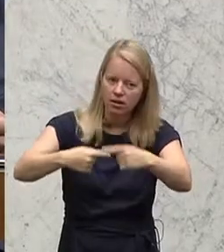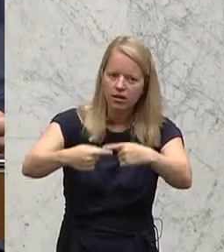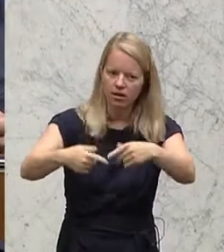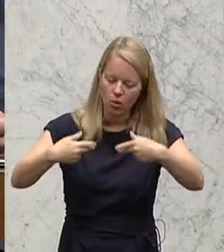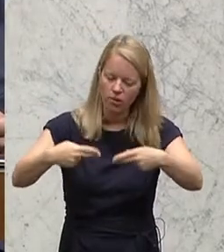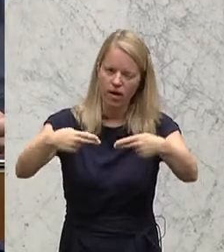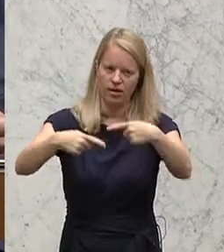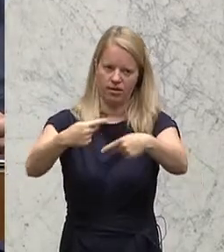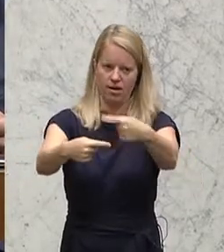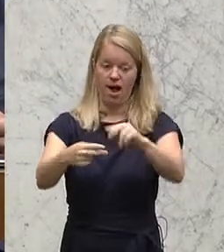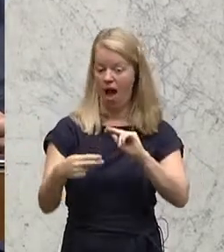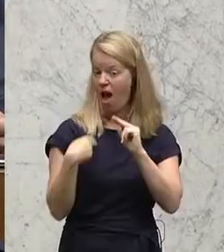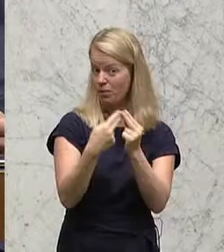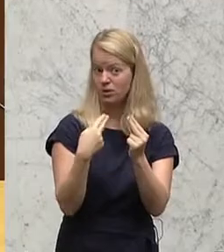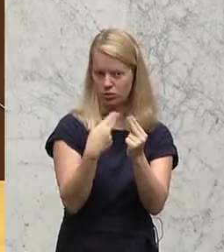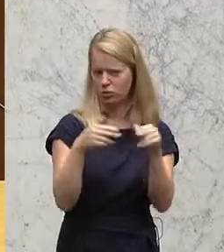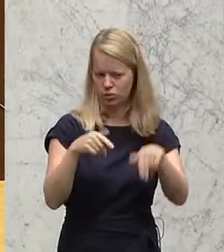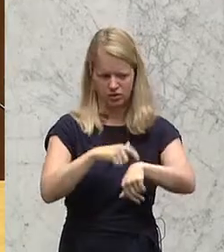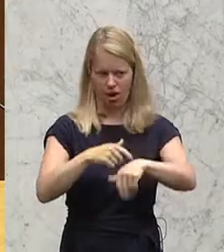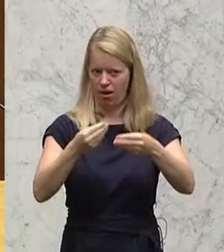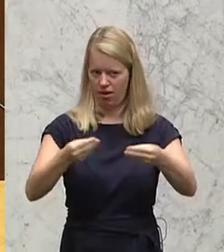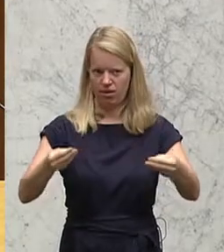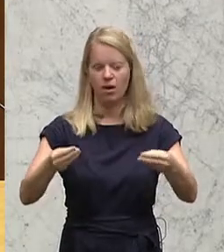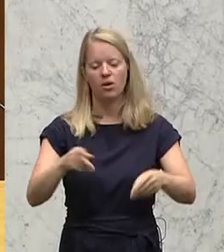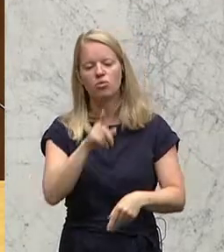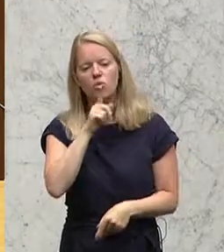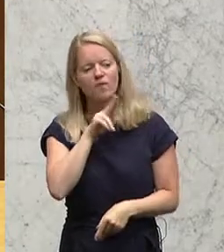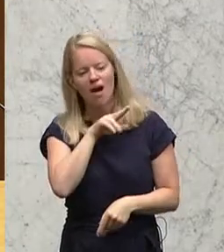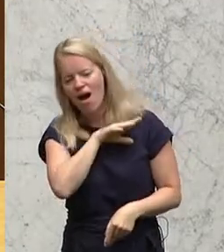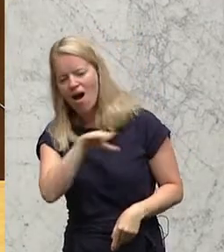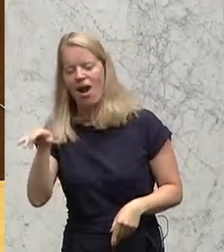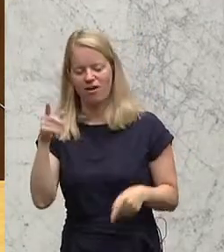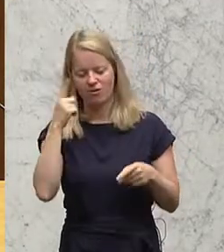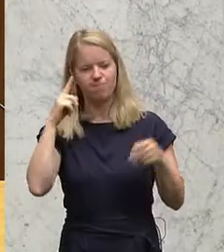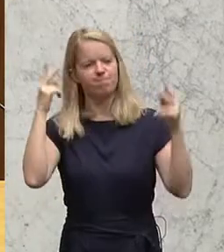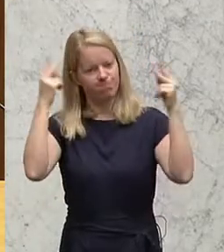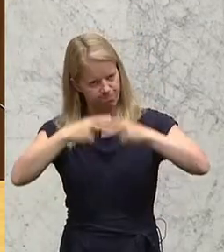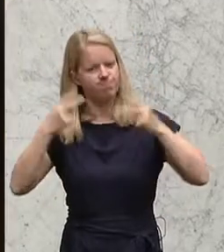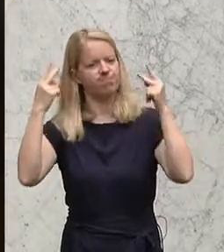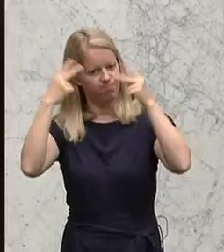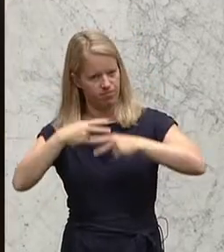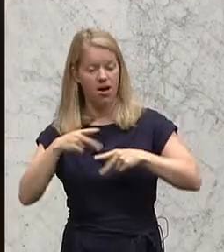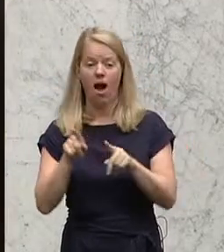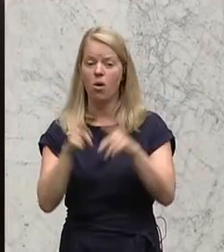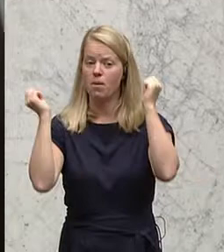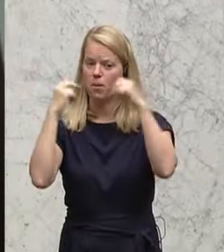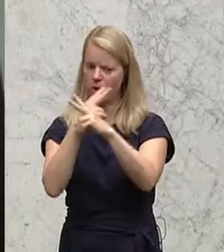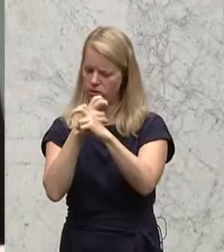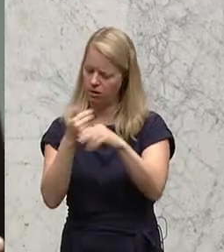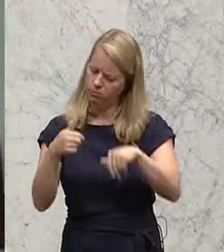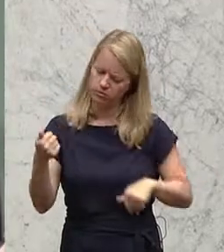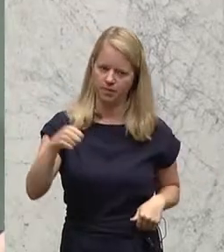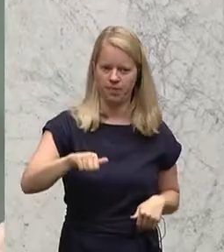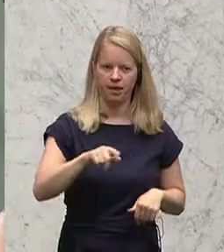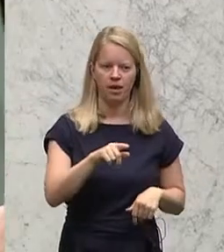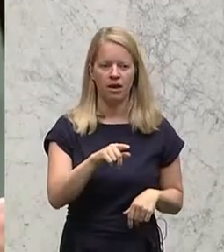sinnvoll und möglich, aber nur, wenn alle Beteiligten zustimmen. Und dazu gehört auch die Republik Österreich, die mit allem